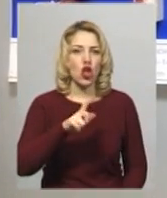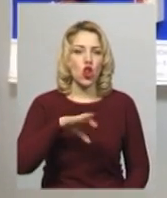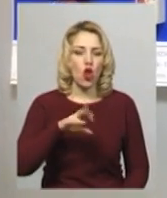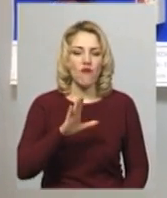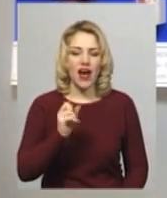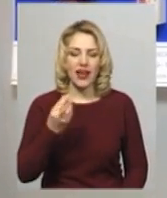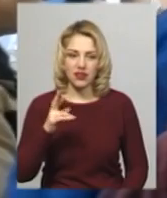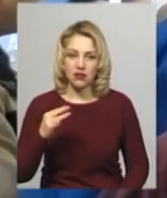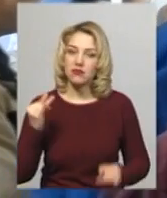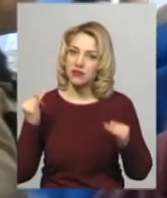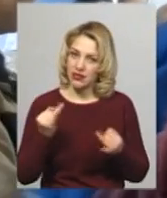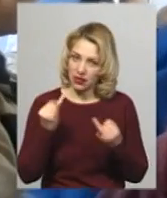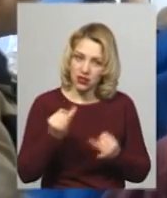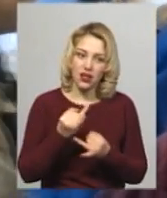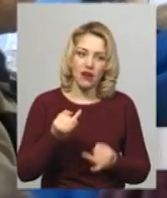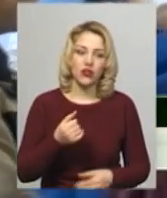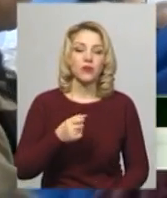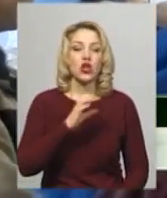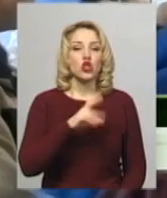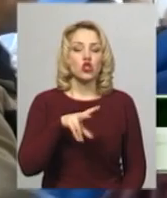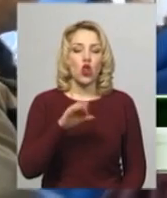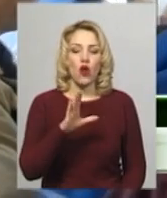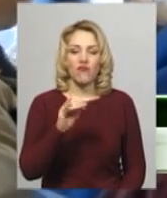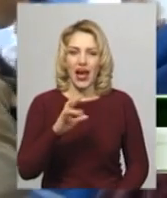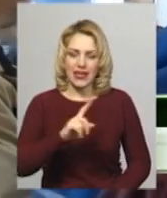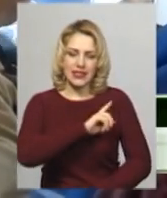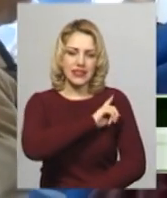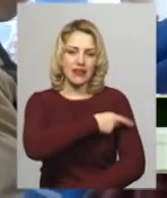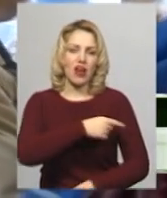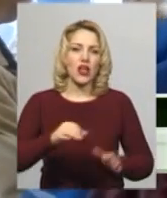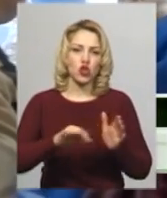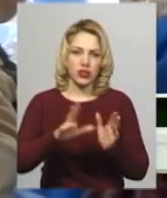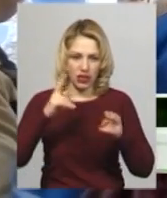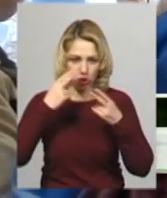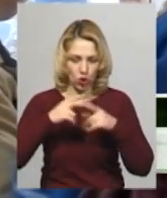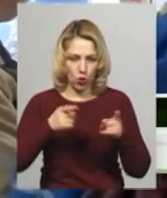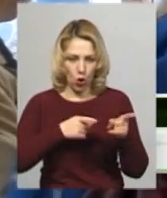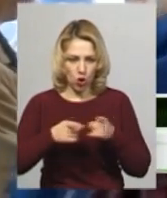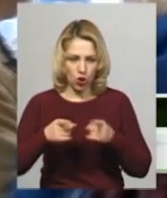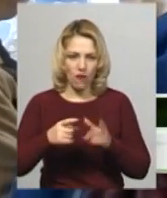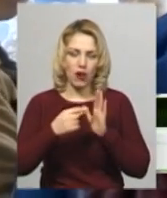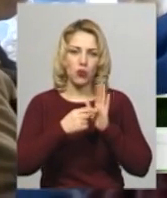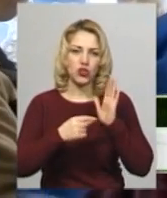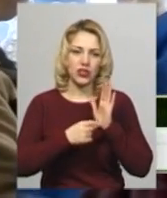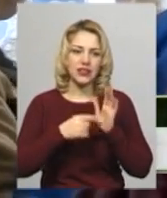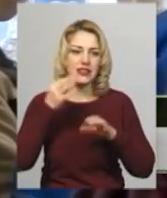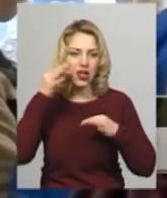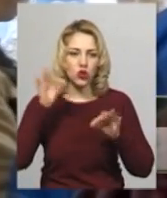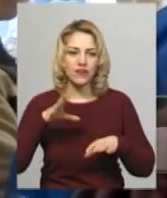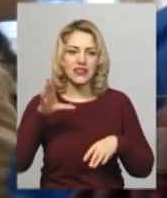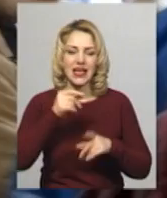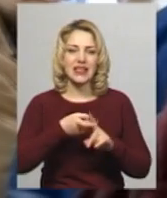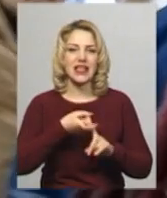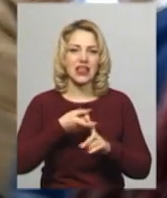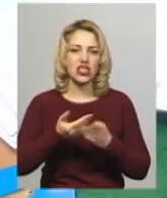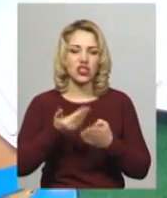її країні зацікавлені. Словаччина дуже сильна в енергоефективних технологіях і готова поділитись досвідом. Все залежить від того, як минуть